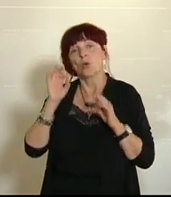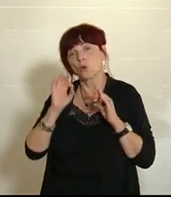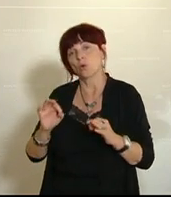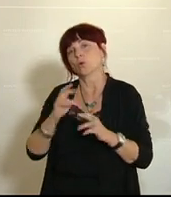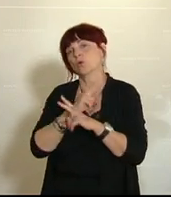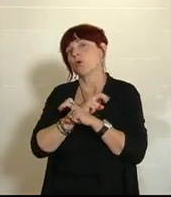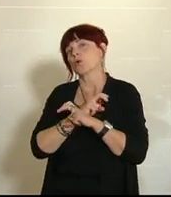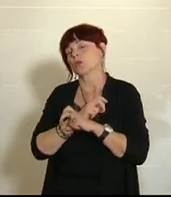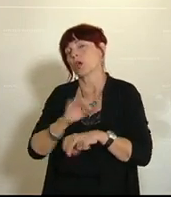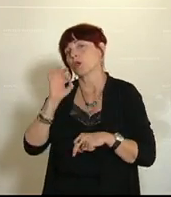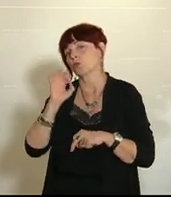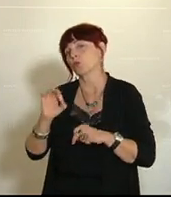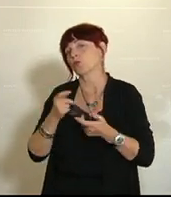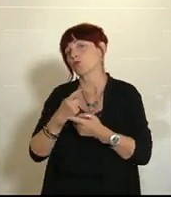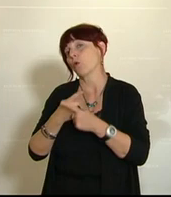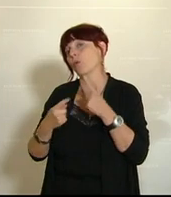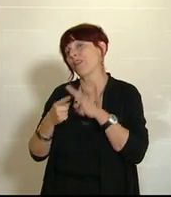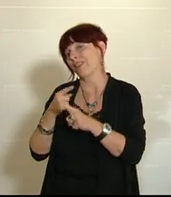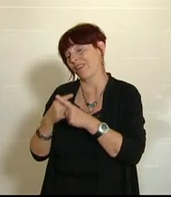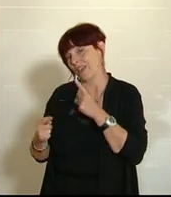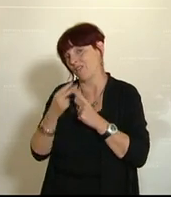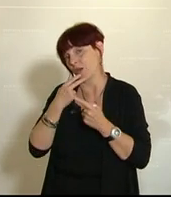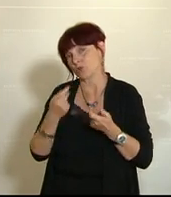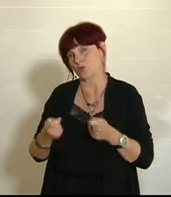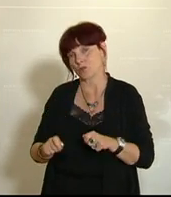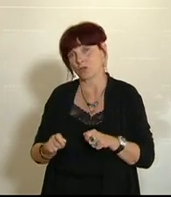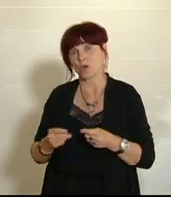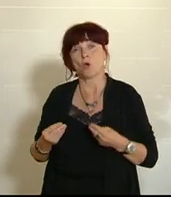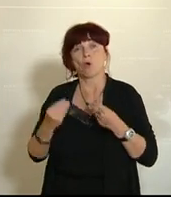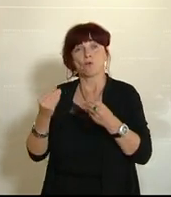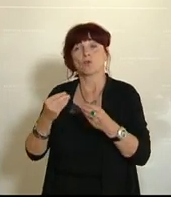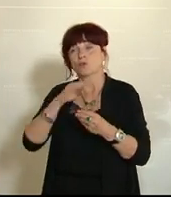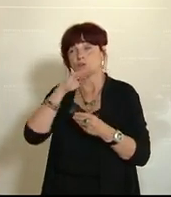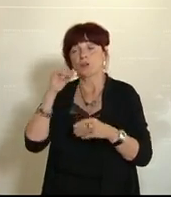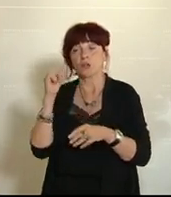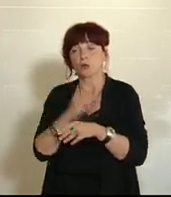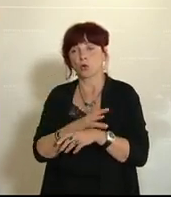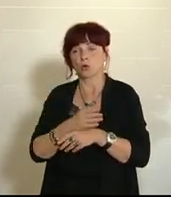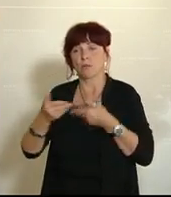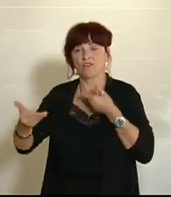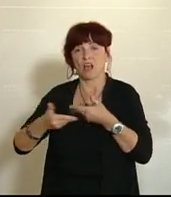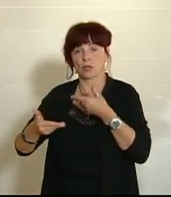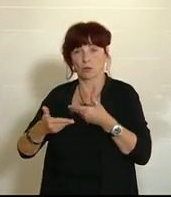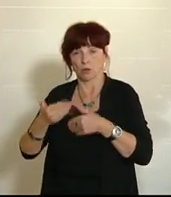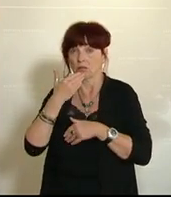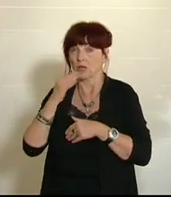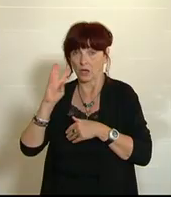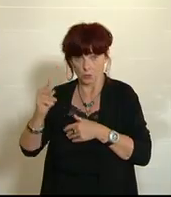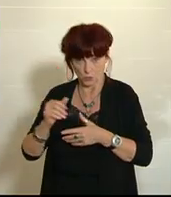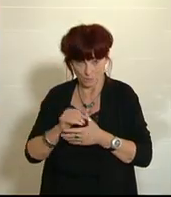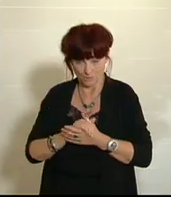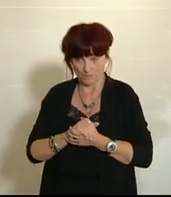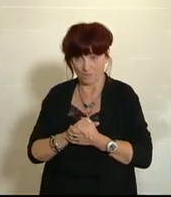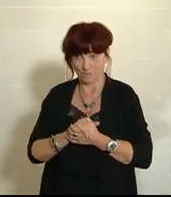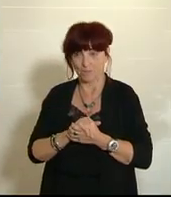Politik, die das beschlossen hat. Wir wünschen viel Glück bei den Verhandlungen. Dankeschön. So, Gerhard Deimek von der